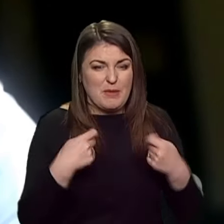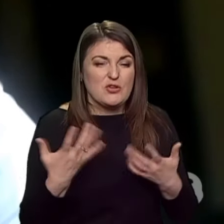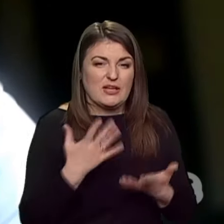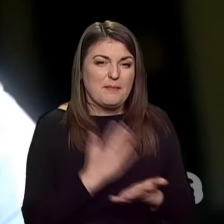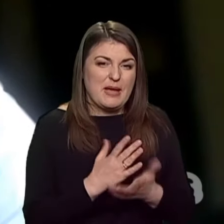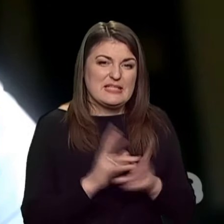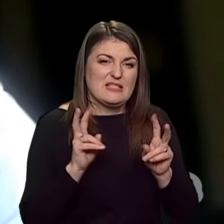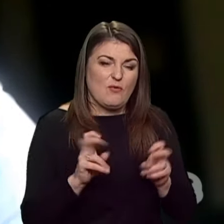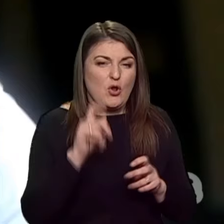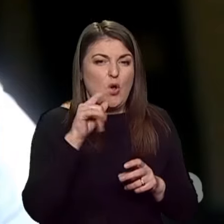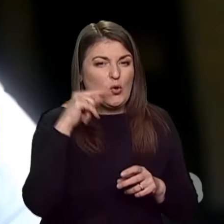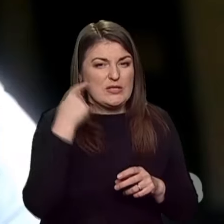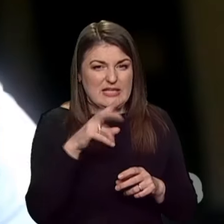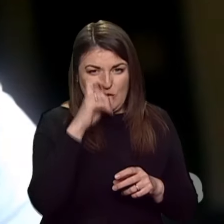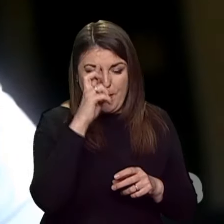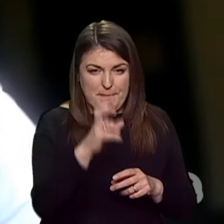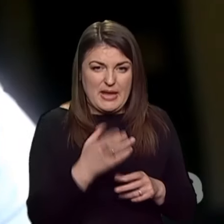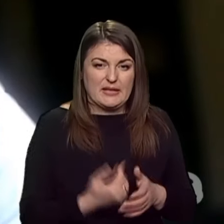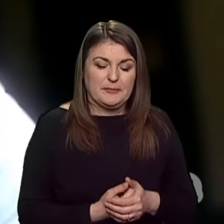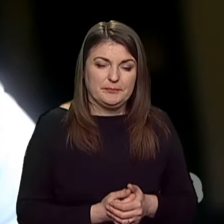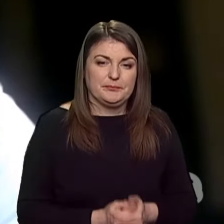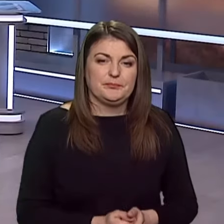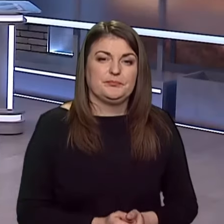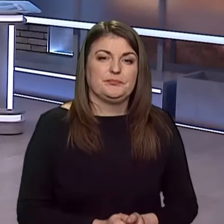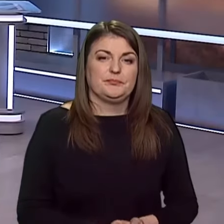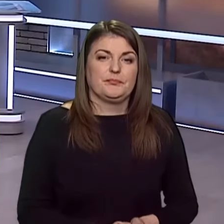містять символіку російської імперії, імперської політики.